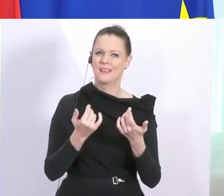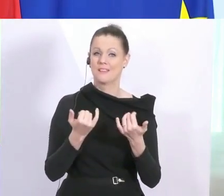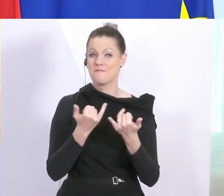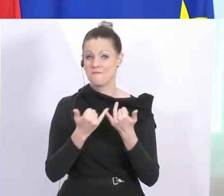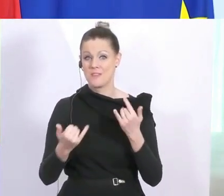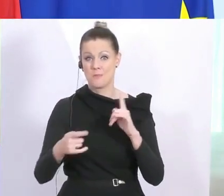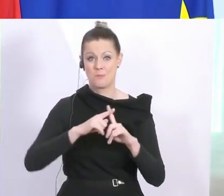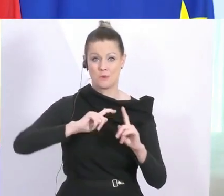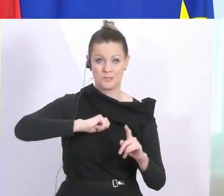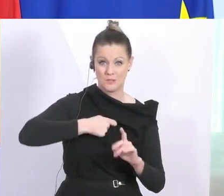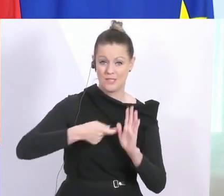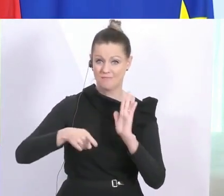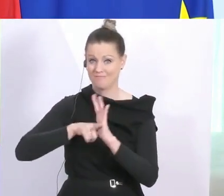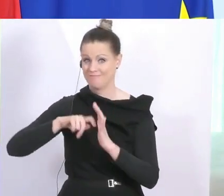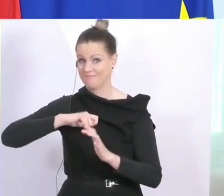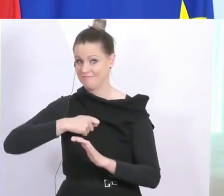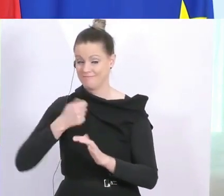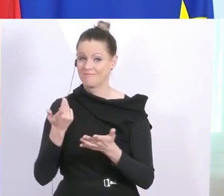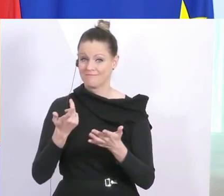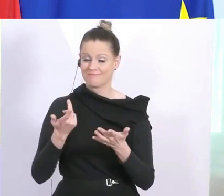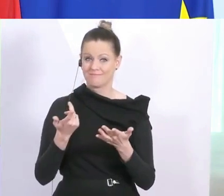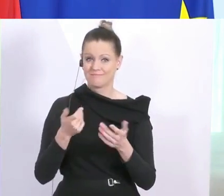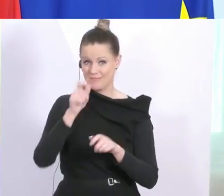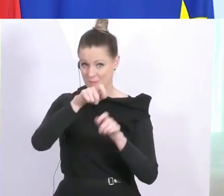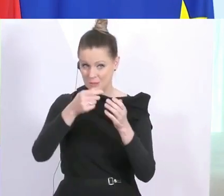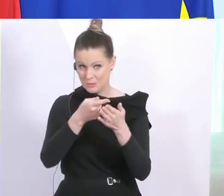die jeweiligen Mathematiker sind.